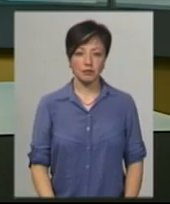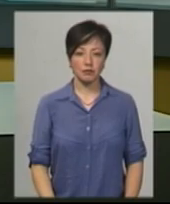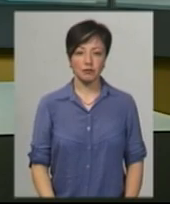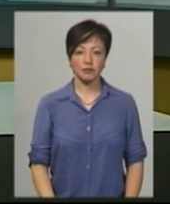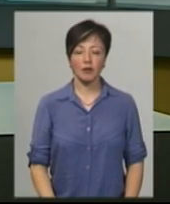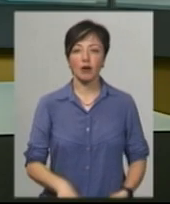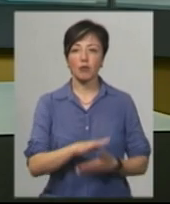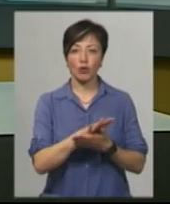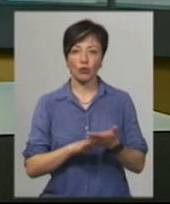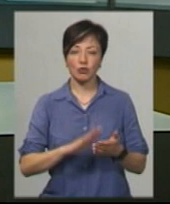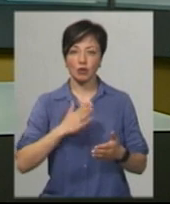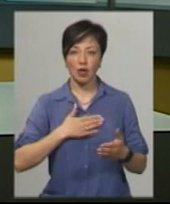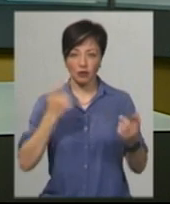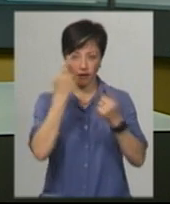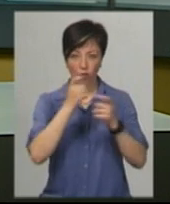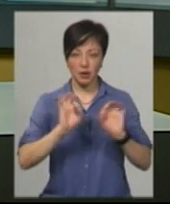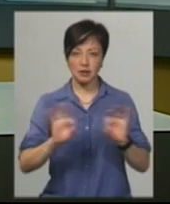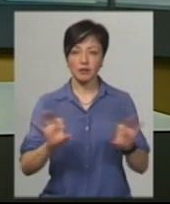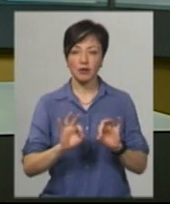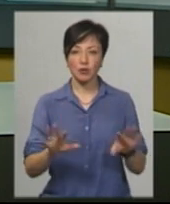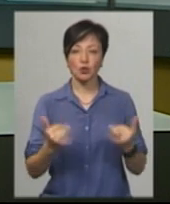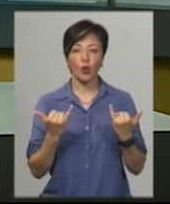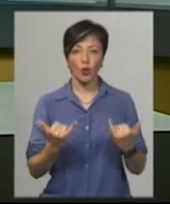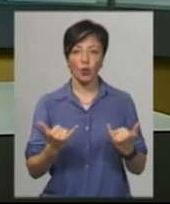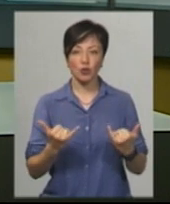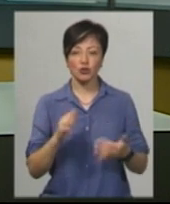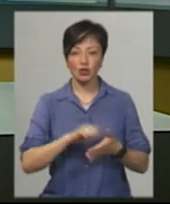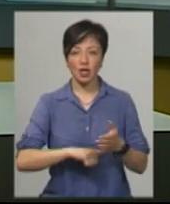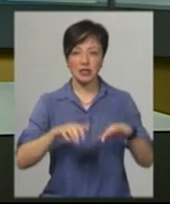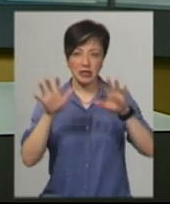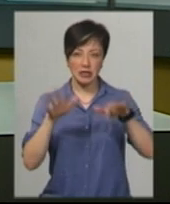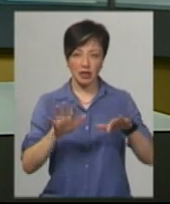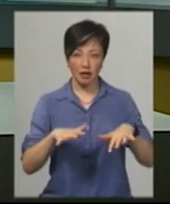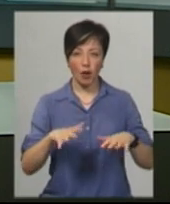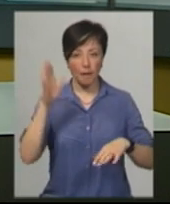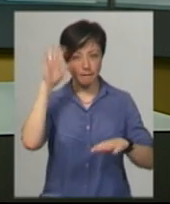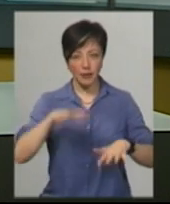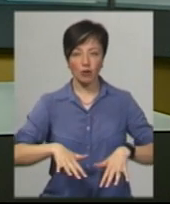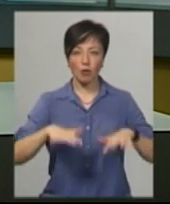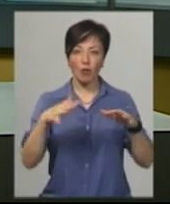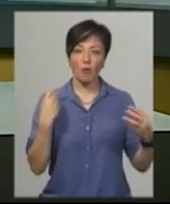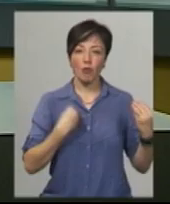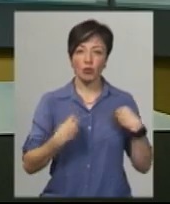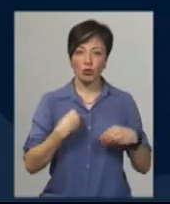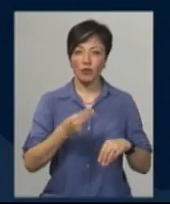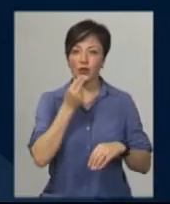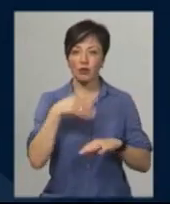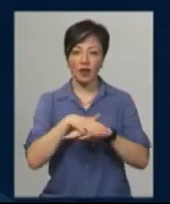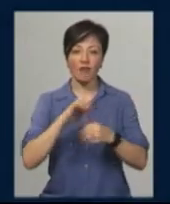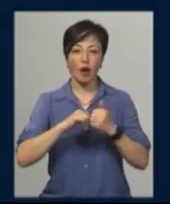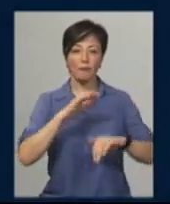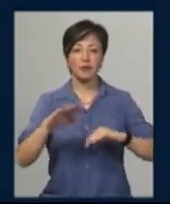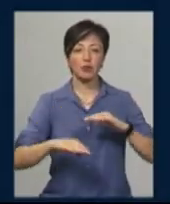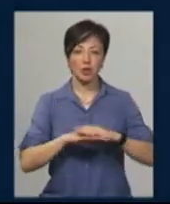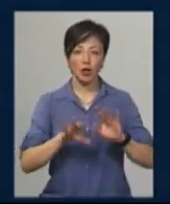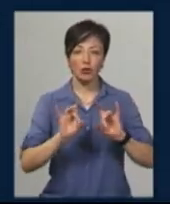Ми продовжуємо наш інформаційний випуск. Сьогодні через зливу підтопило продуктовий і речовий ринок у Кам'янці-Подільському. Про